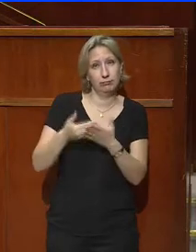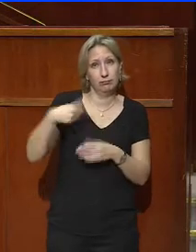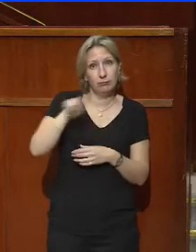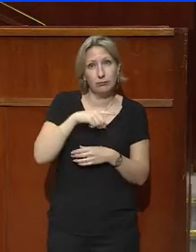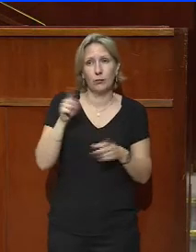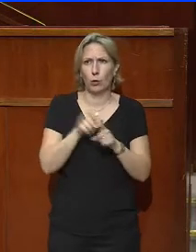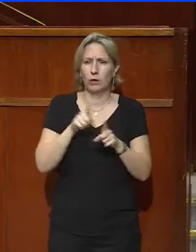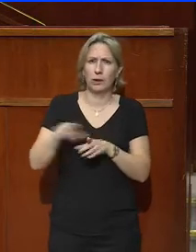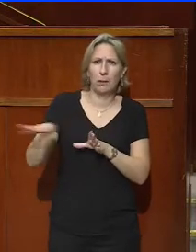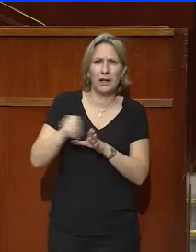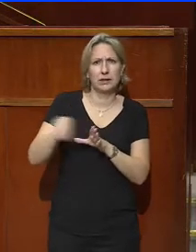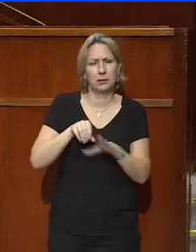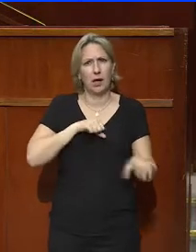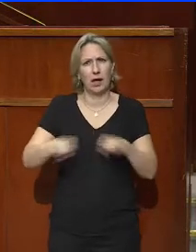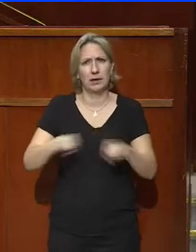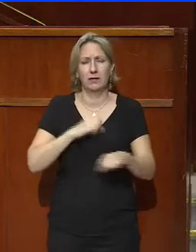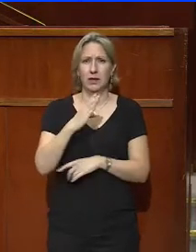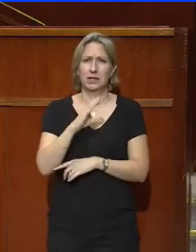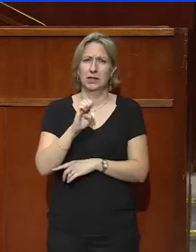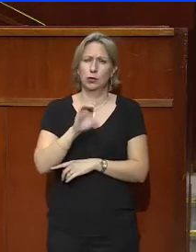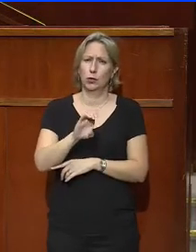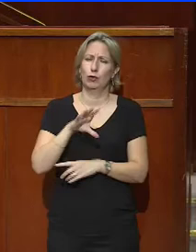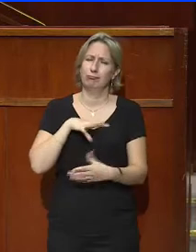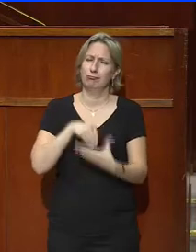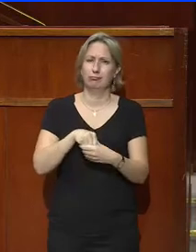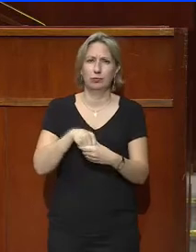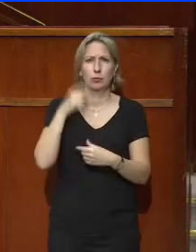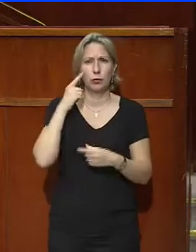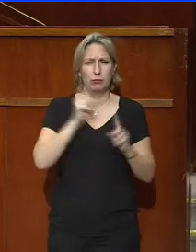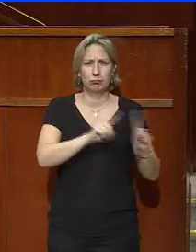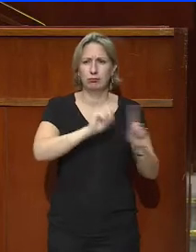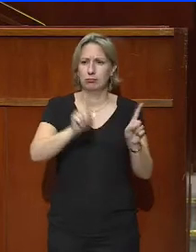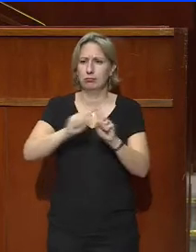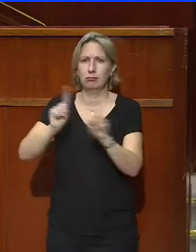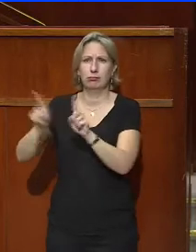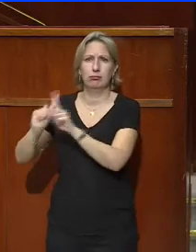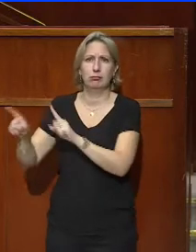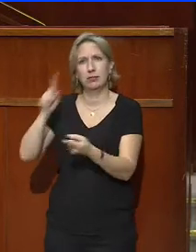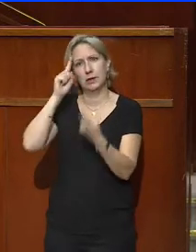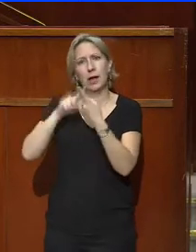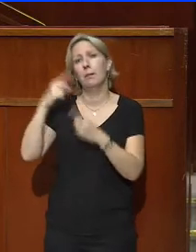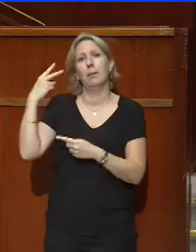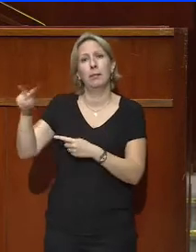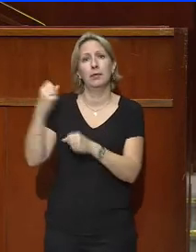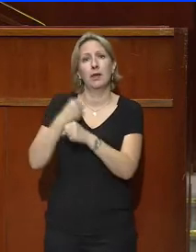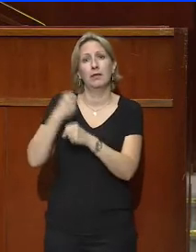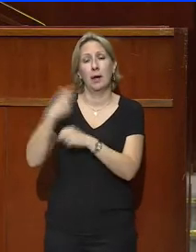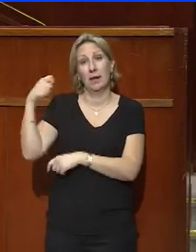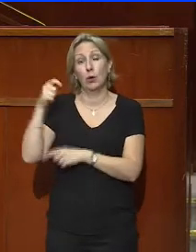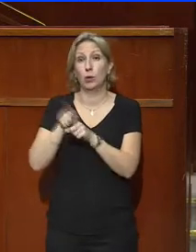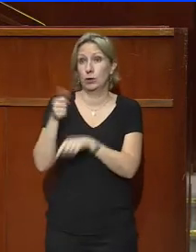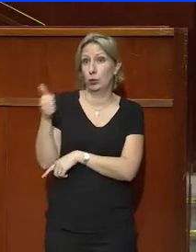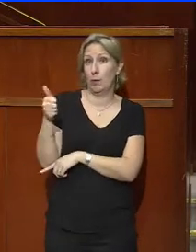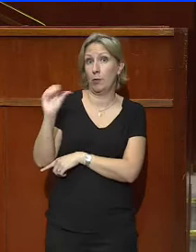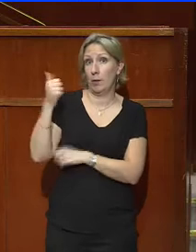active est reconnue du CESE aux différents chantiers lancés par le Président de la République et par vous-même sur l